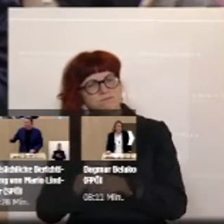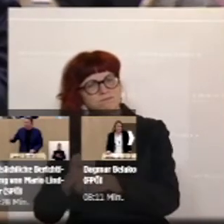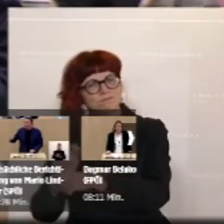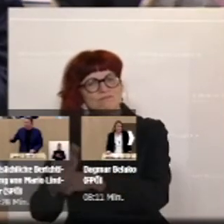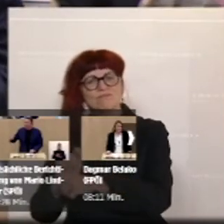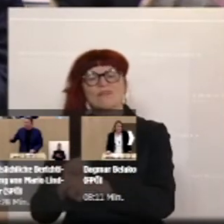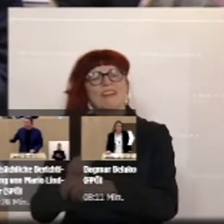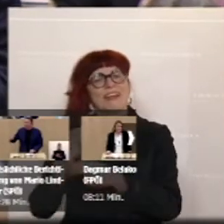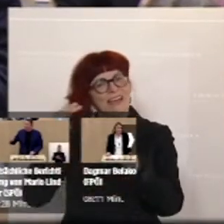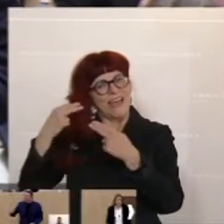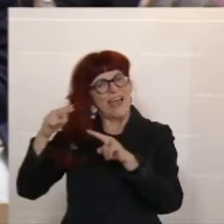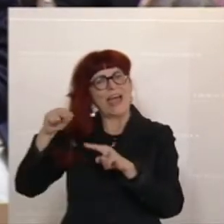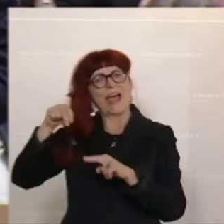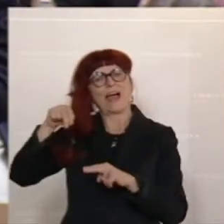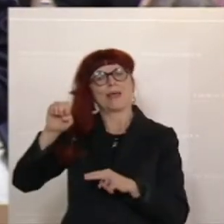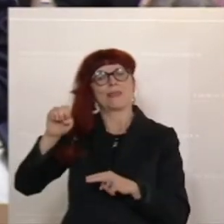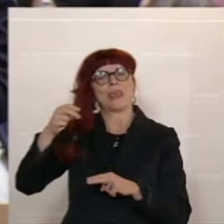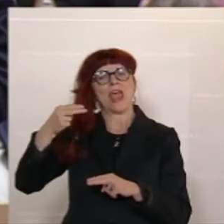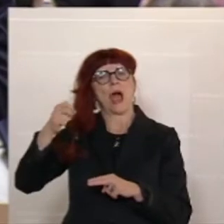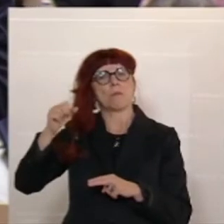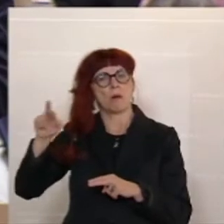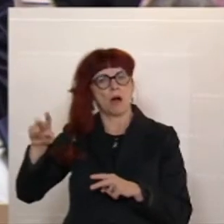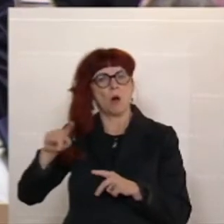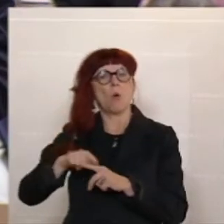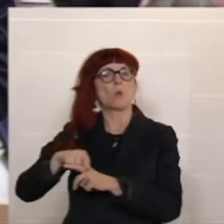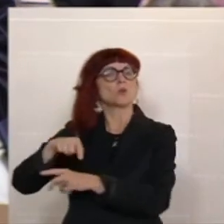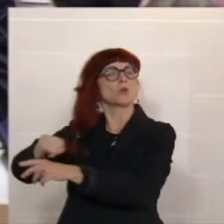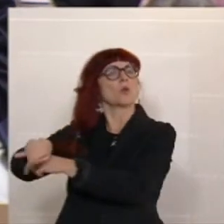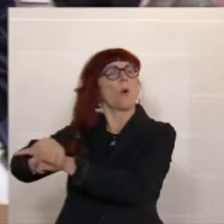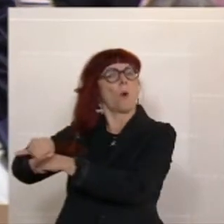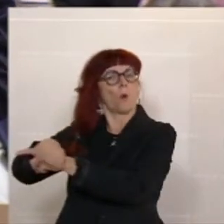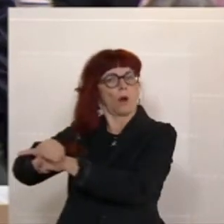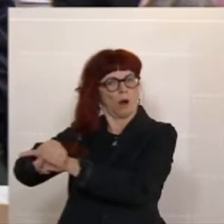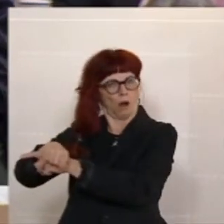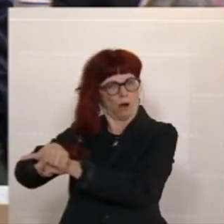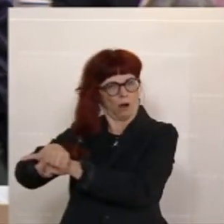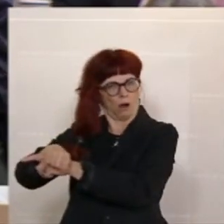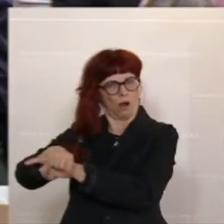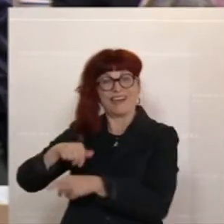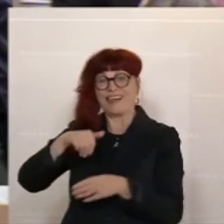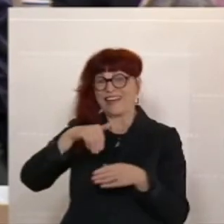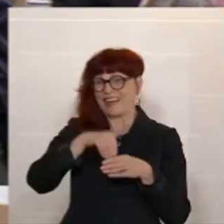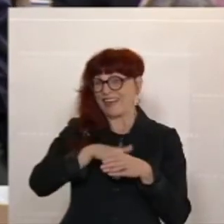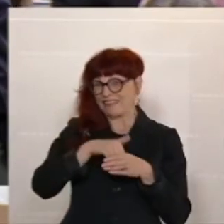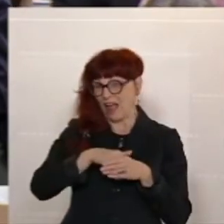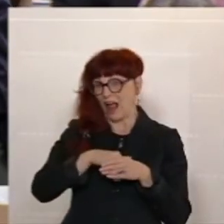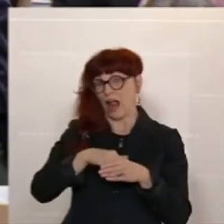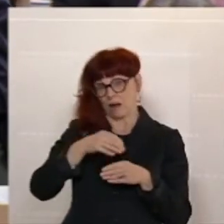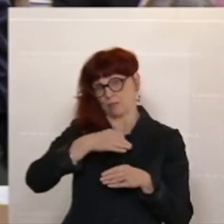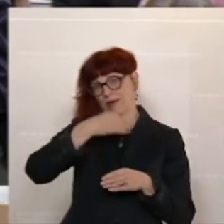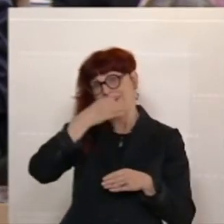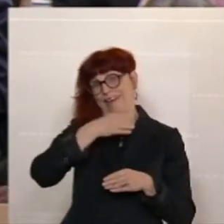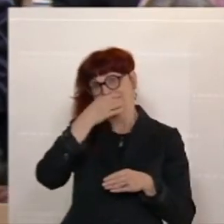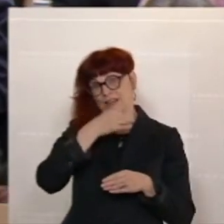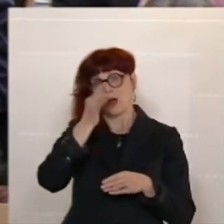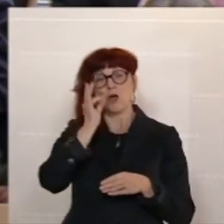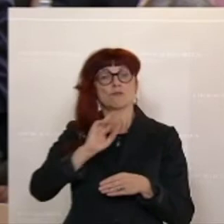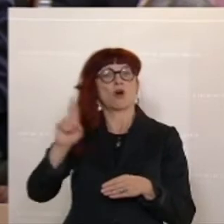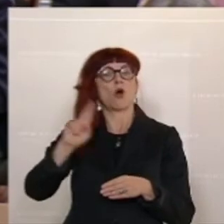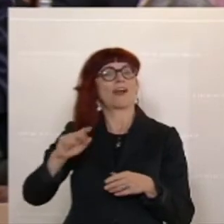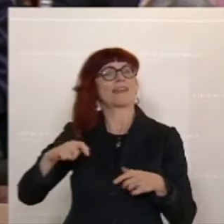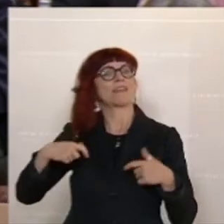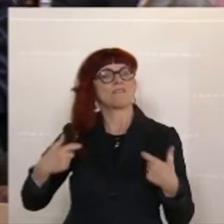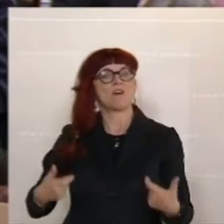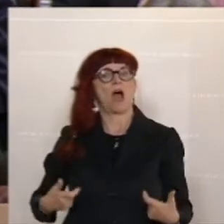Herr Nehammer und der Herr Kocher während der Rede der Frau Abgeordnete Rendi-Wagner benommen hat.